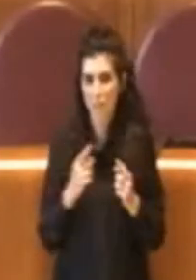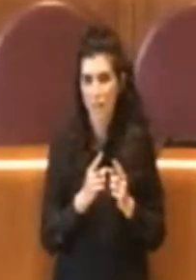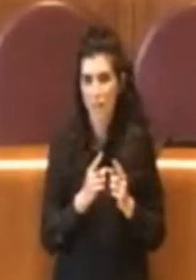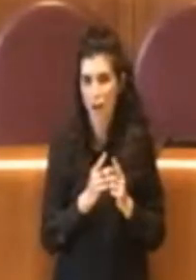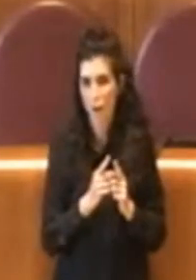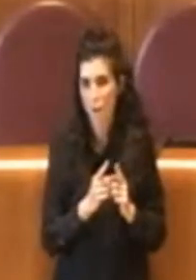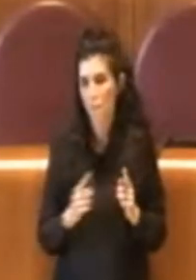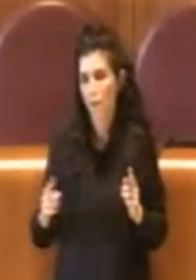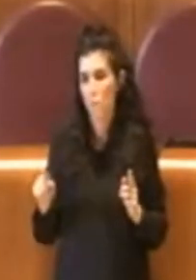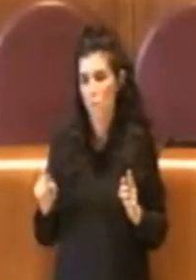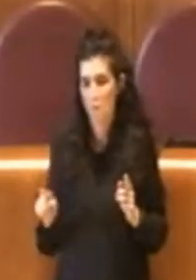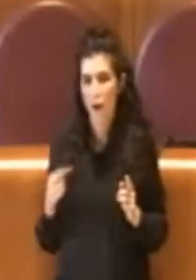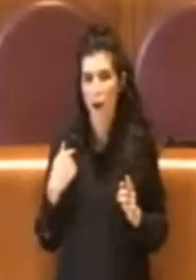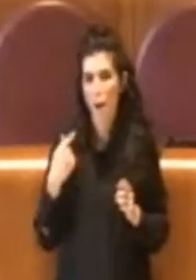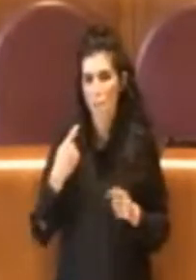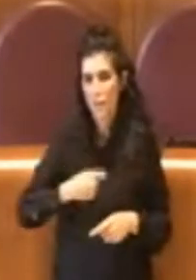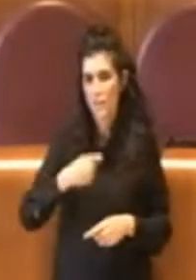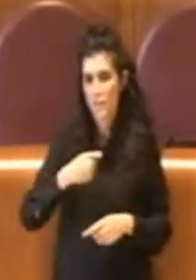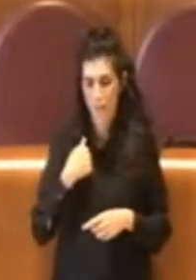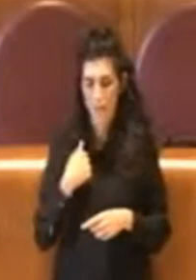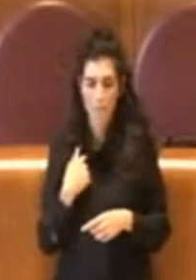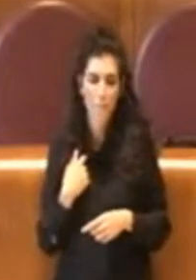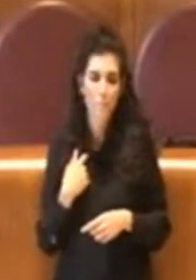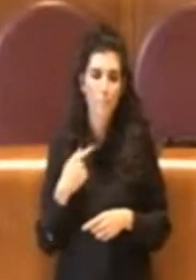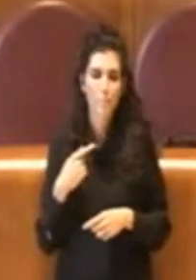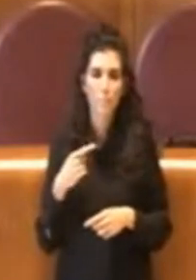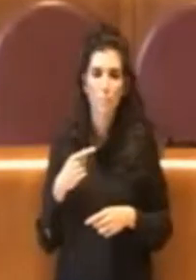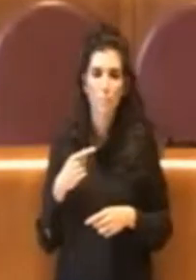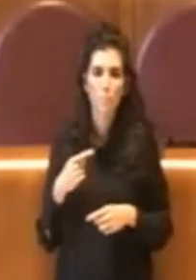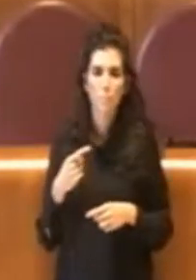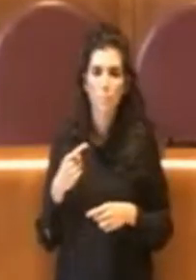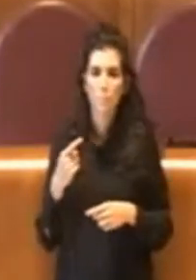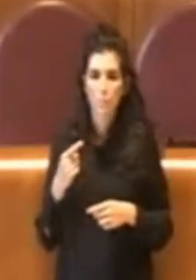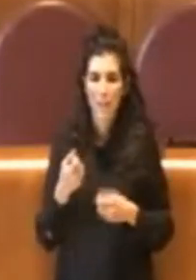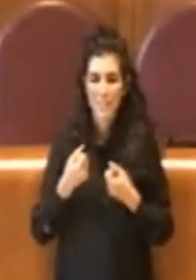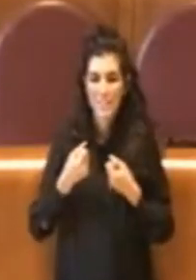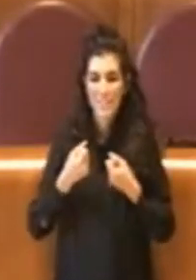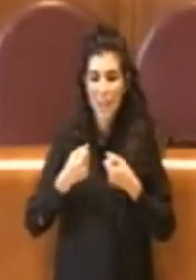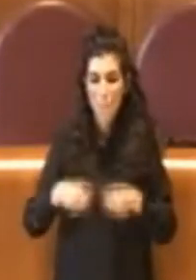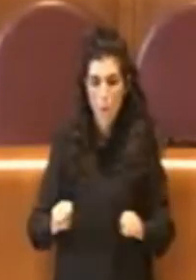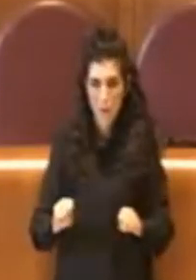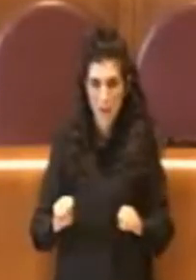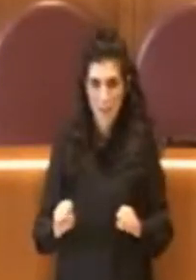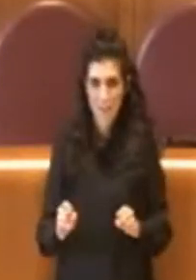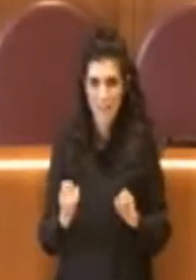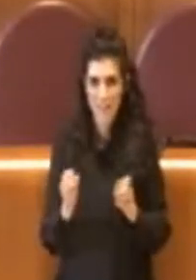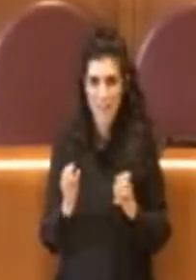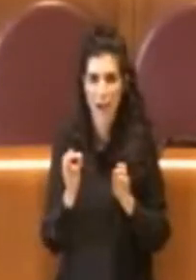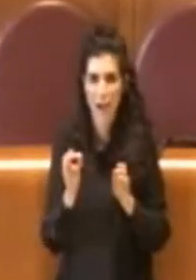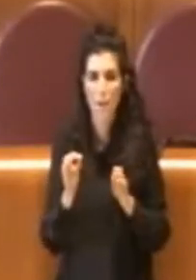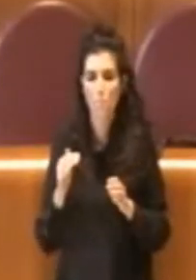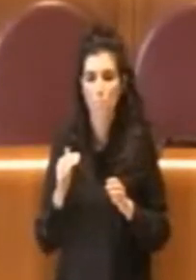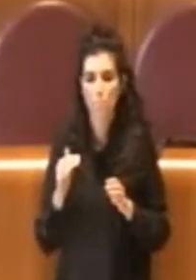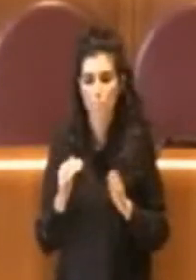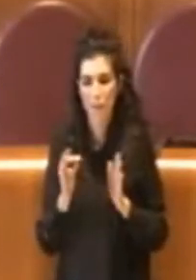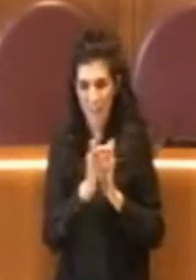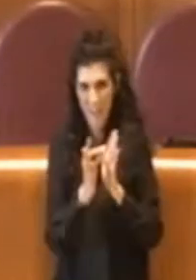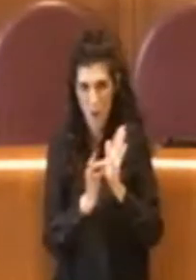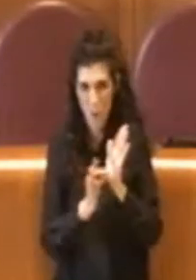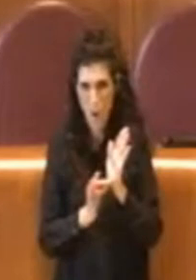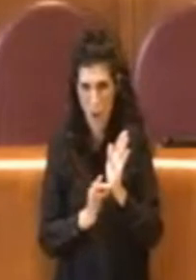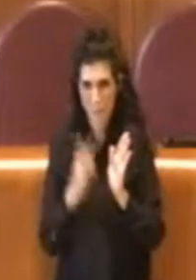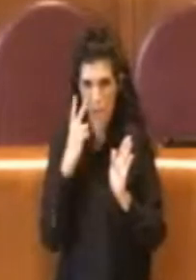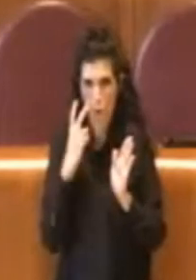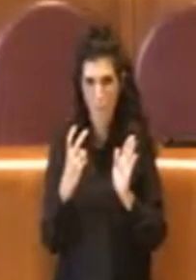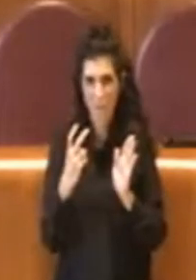La democrazia va ben oltre quello che i regolamenti a volte prevedono, quindi queste interpretazioni